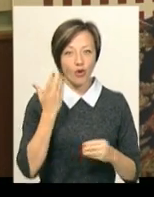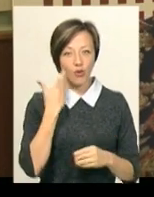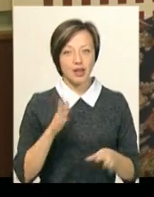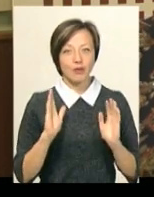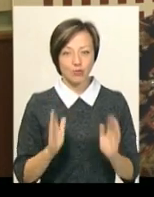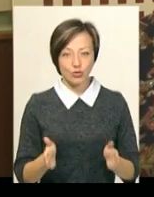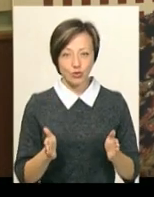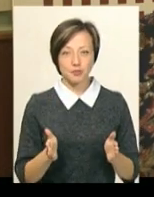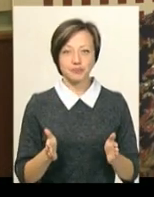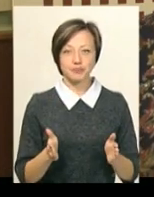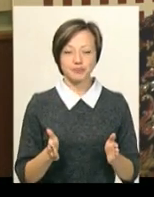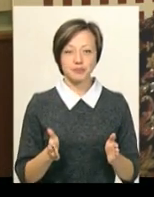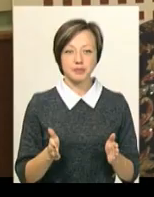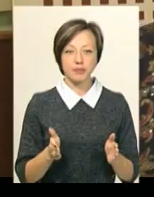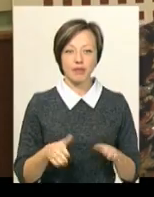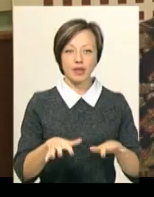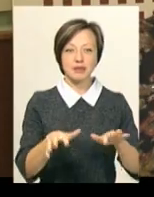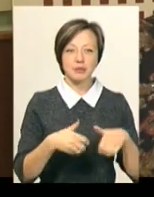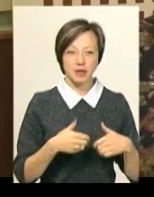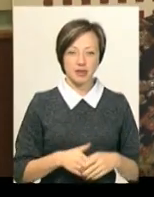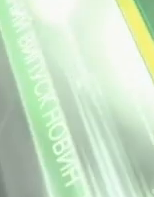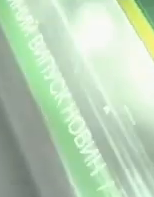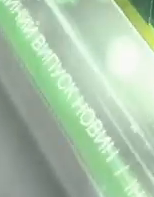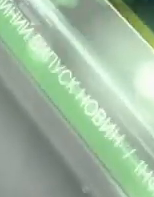коли їх будуть забирати.